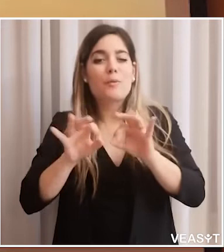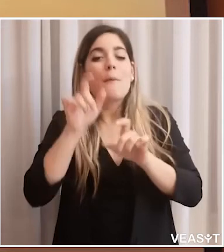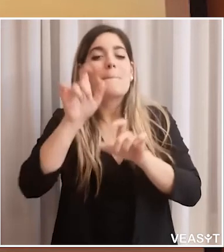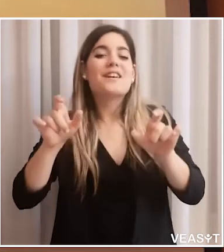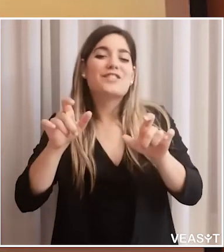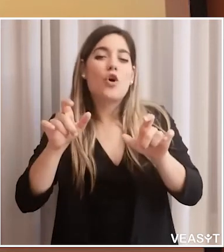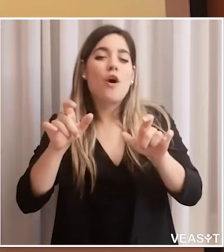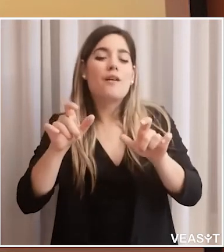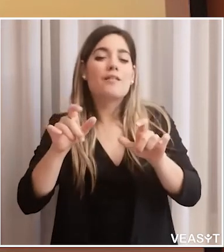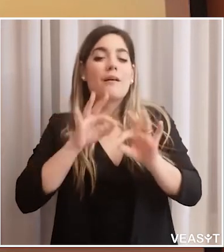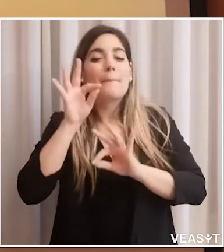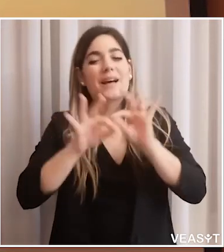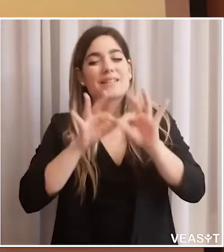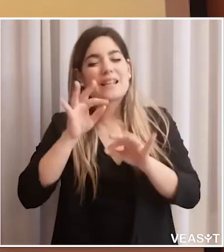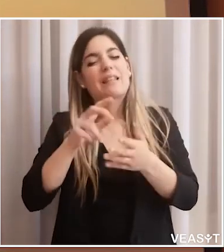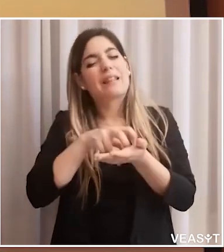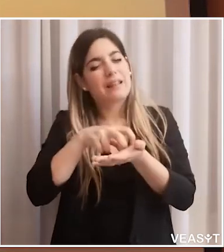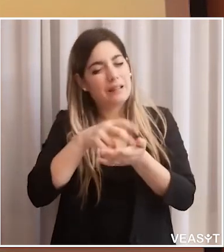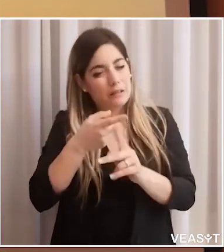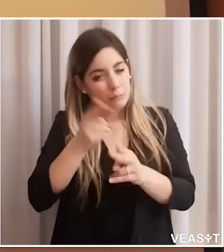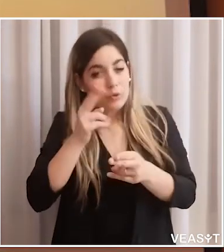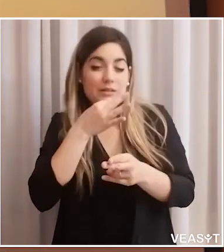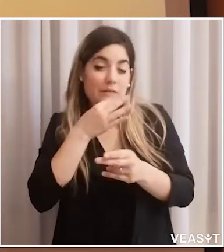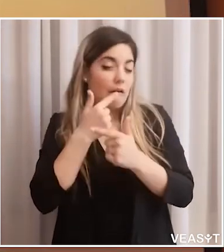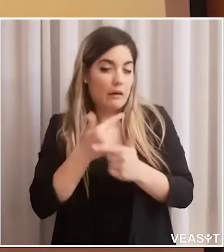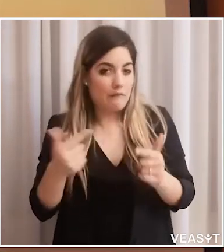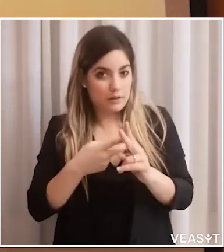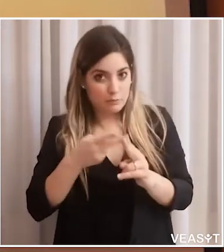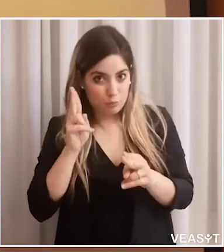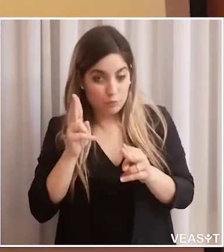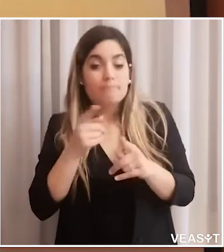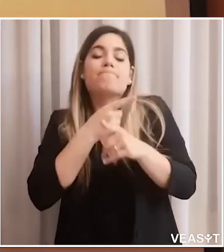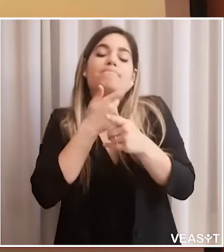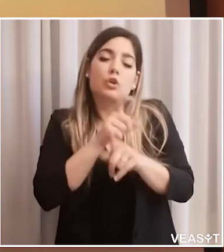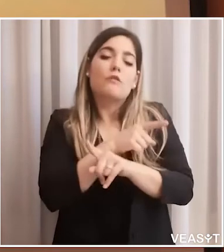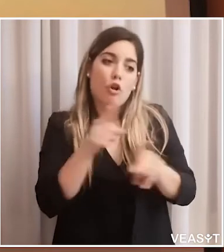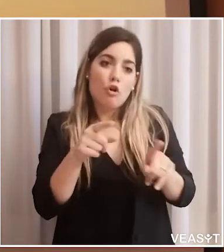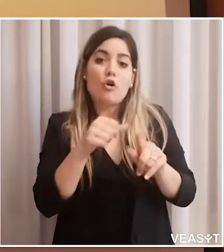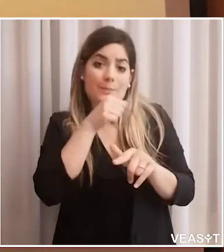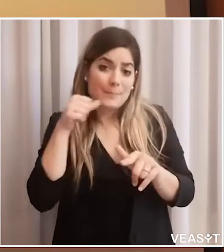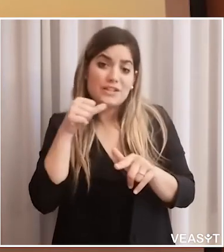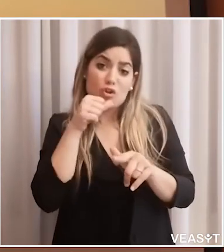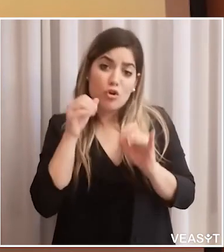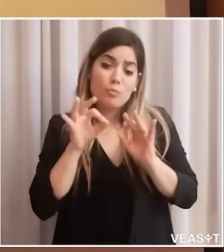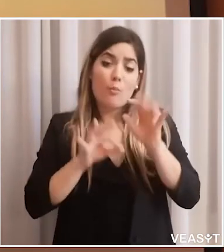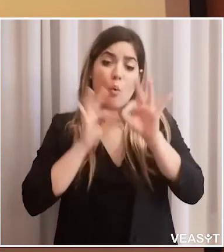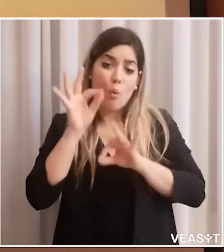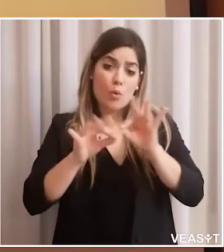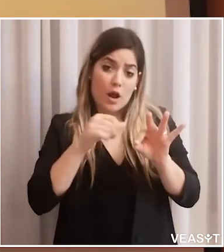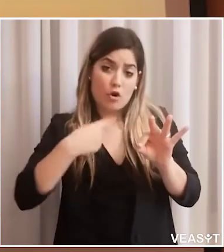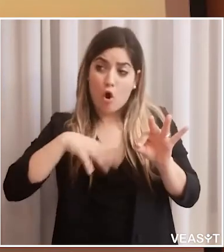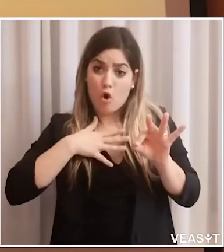fase garantendo soprattutto l'accesso ai nostri pazienti più fragili, più gravi